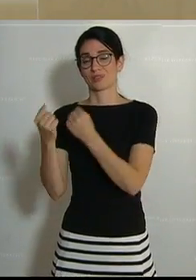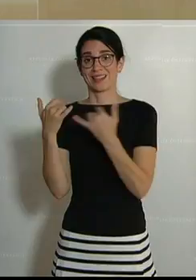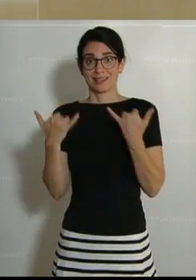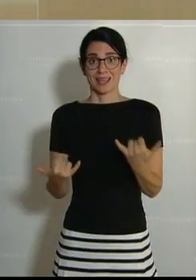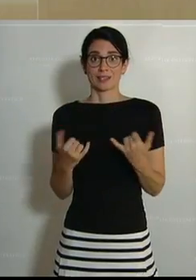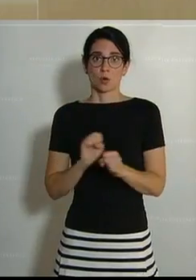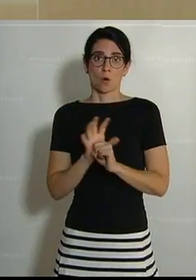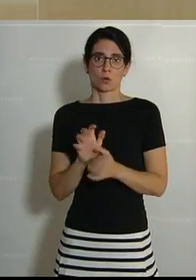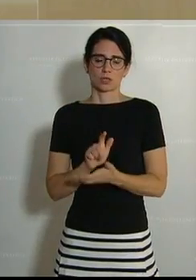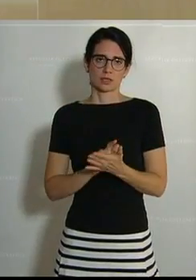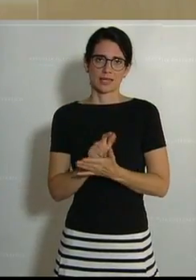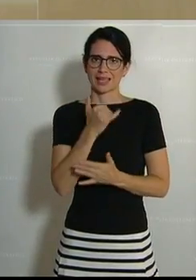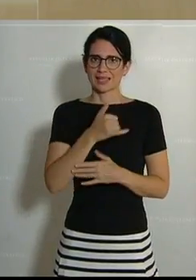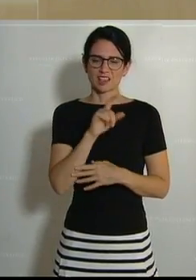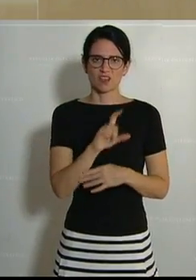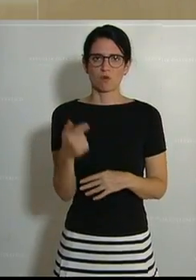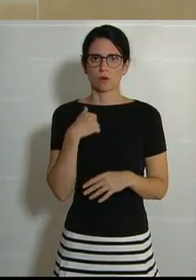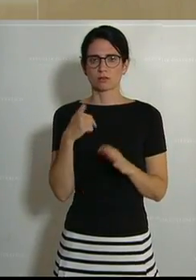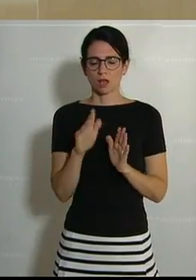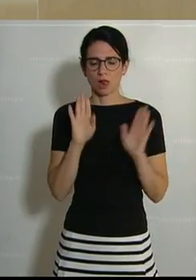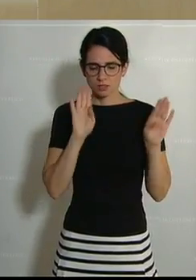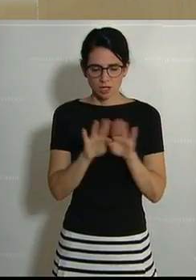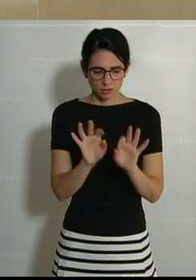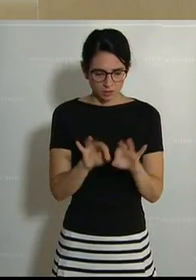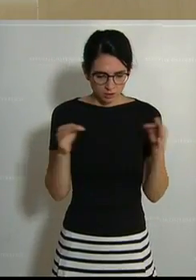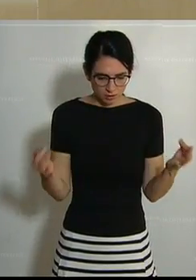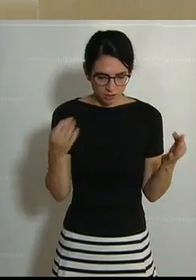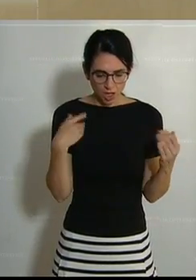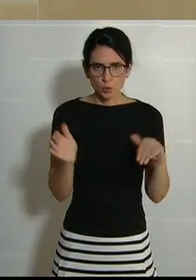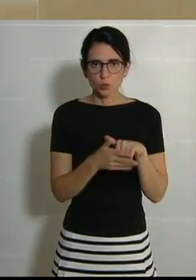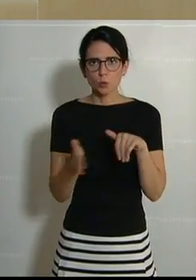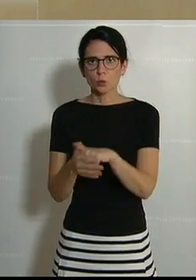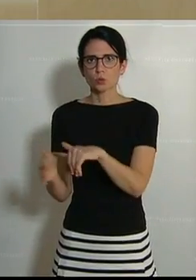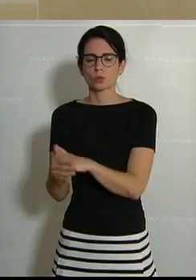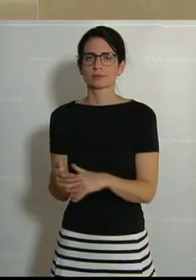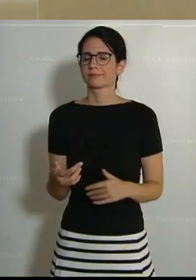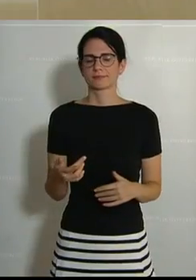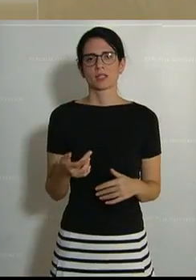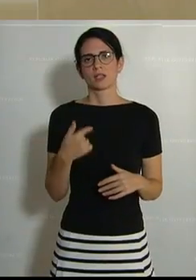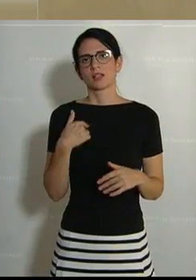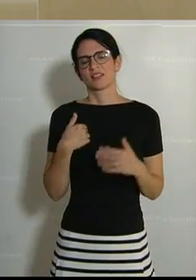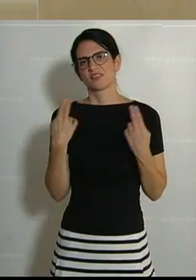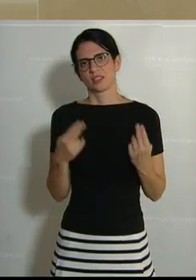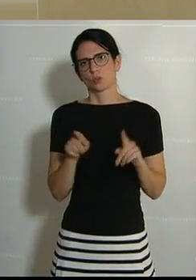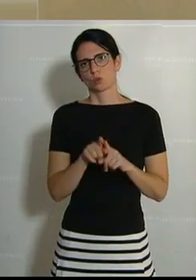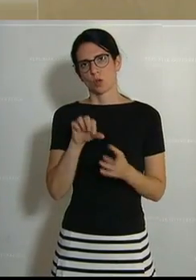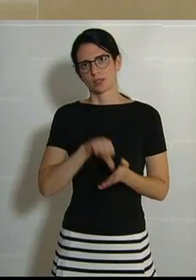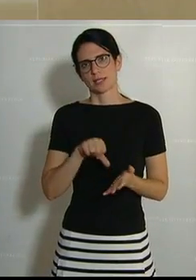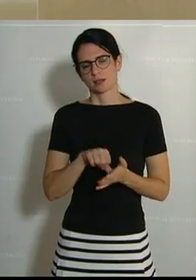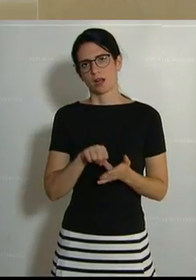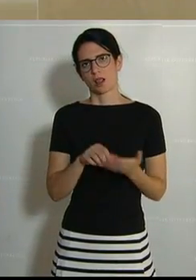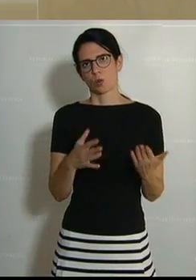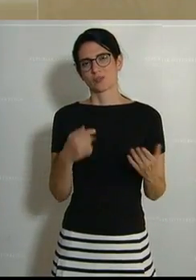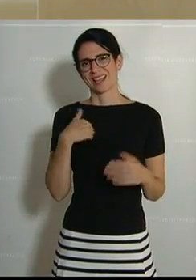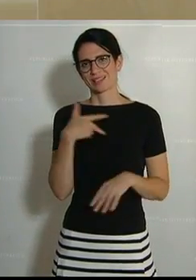dieser Zeit, wo wir jede Woche eigentlich die Zeitung aufschlagen und von Kündigungen lesen, ist genau das wichtig und zentral. Und wir